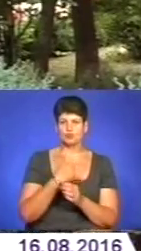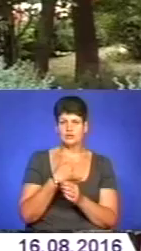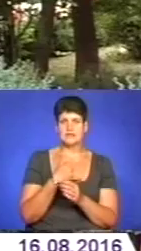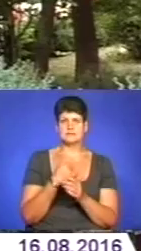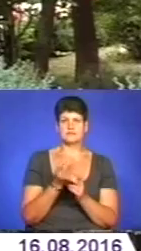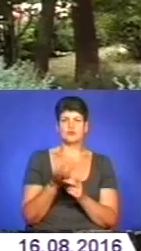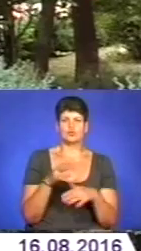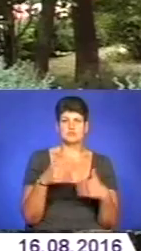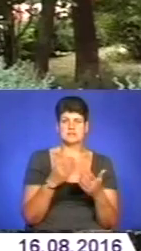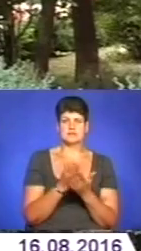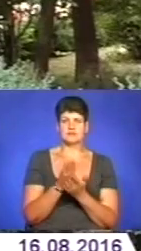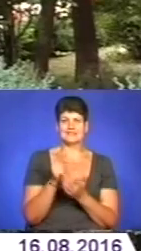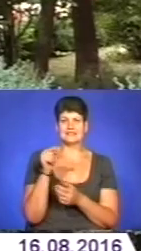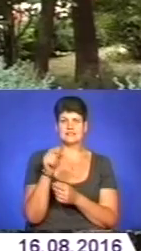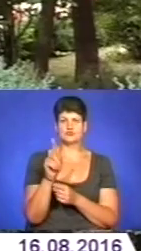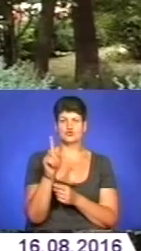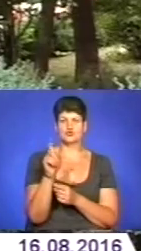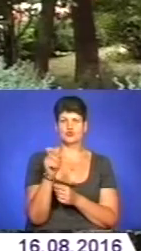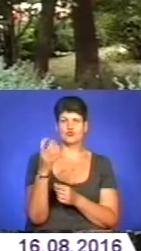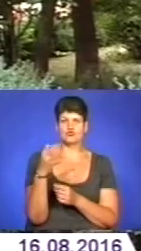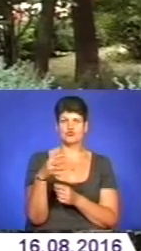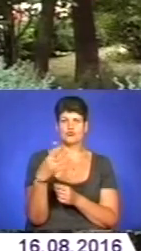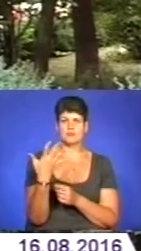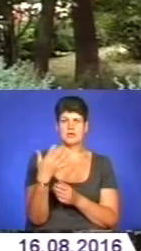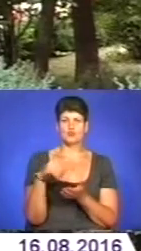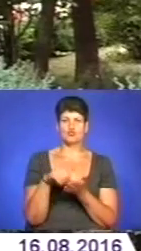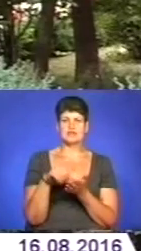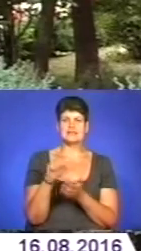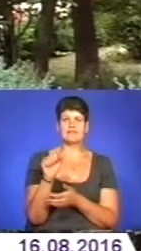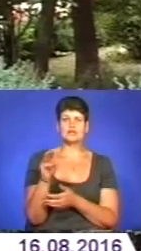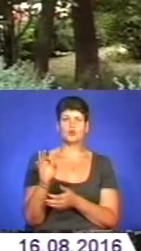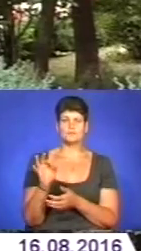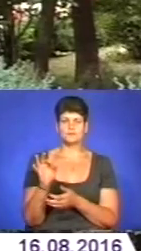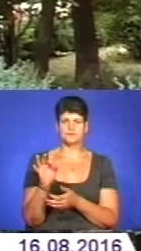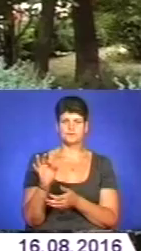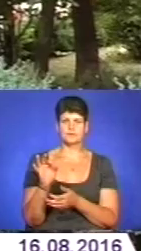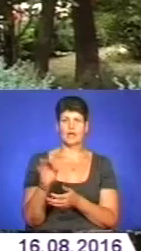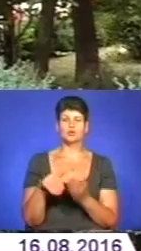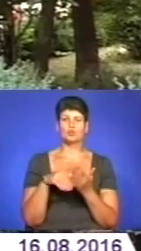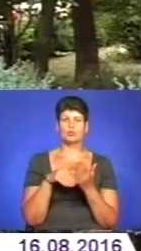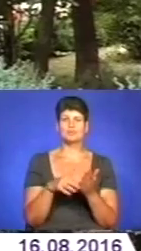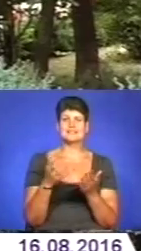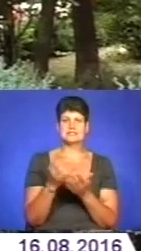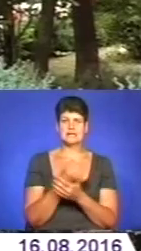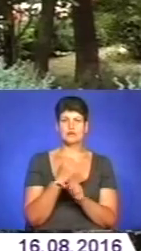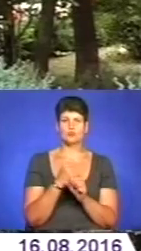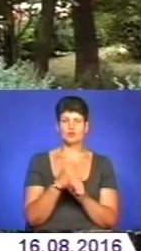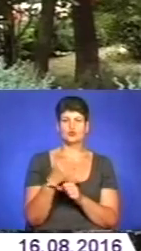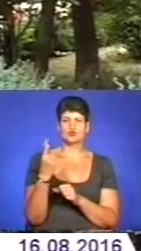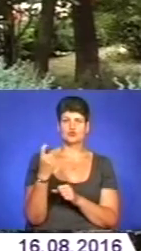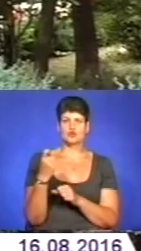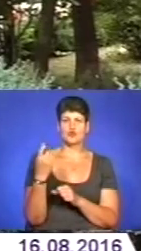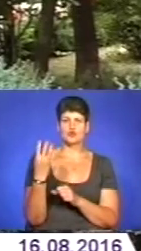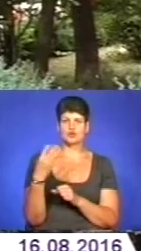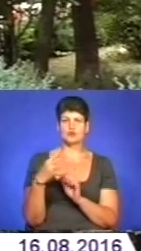звернулися 1145 учасників АТО. Допомогли знайти ми вже роботу 149